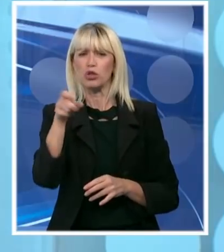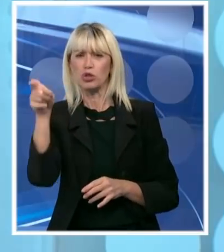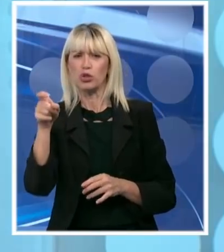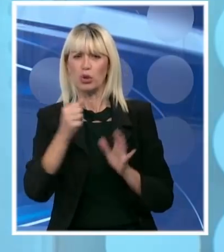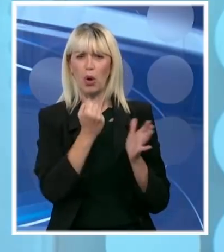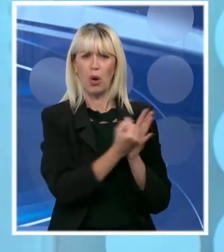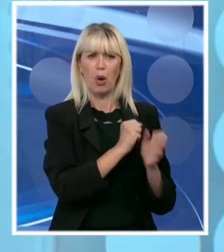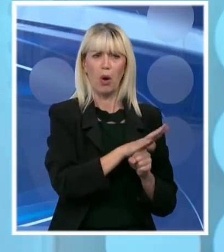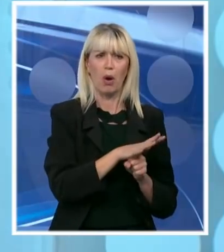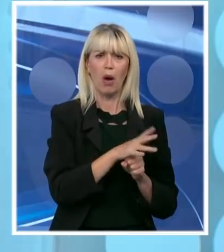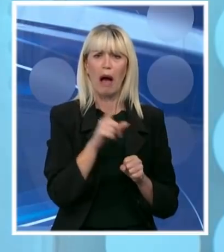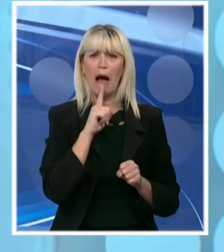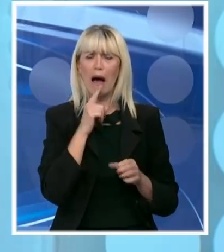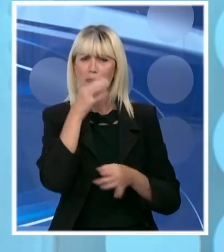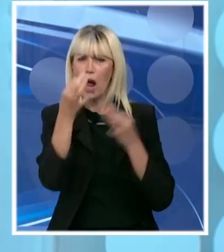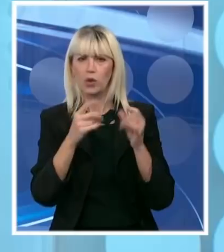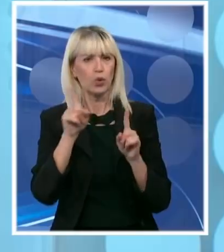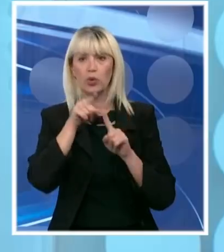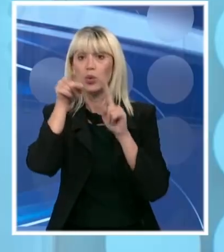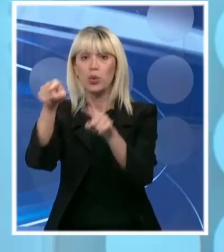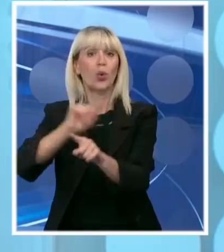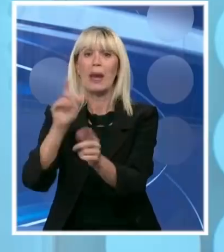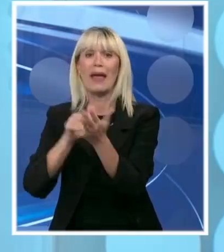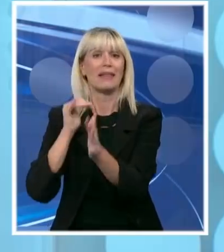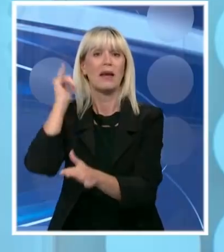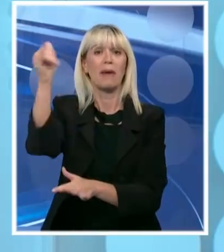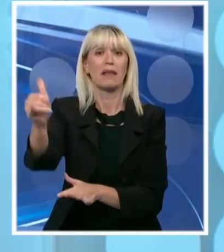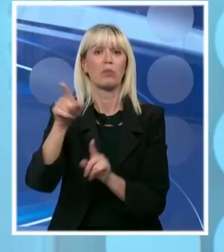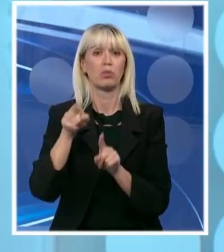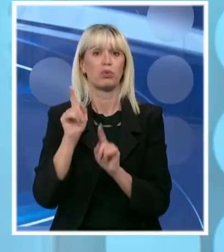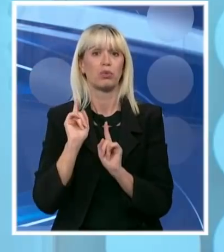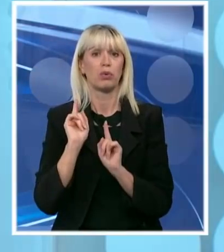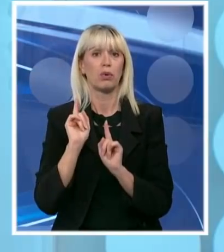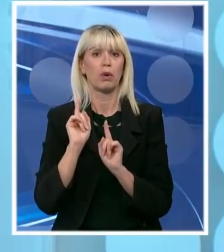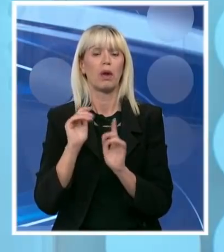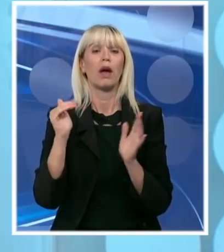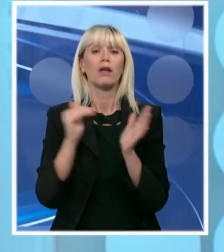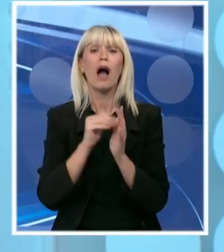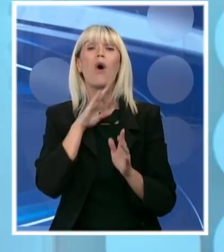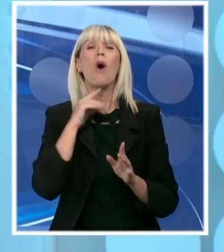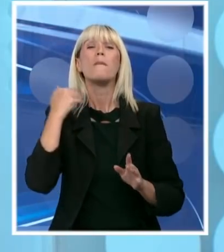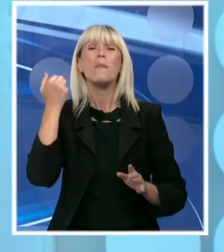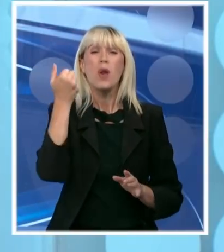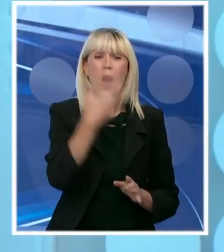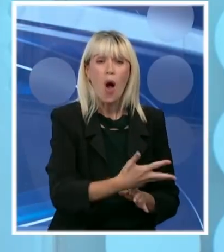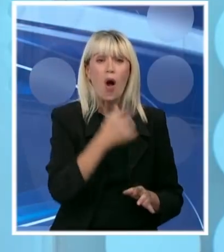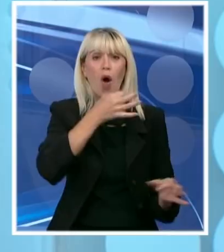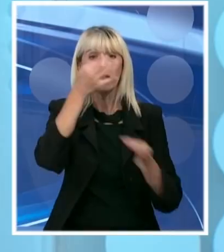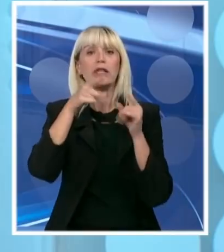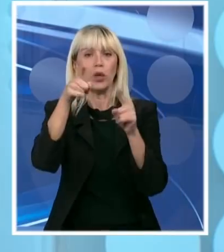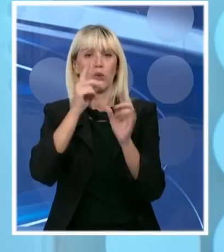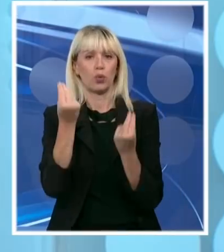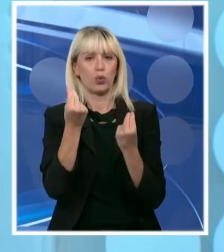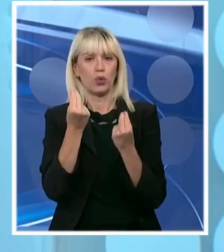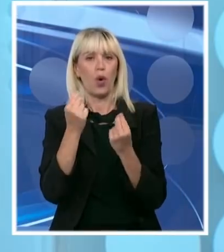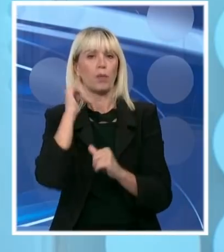testirao hiljadu, tamo nemojde idete. Zašto na deset hiljada taj bi imao hiljadu zaraženih. Imao bi više nego dvostruko goru situaciju nego kod nas. Dakle